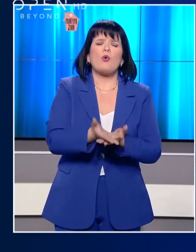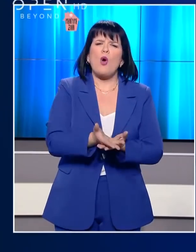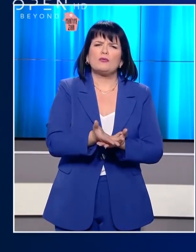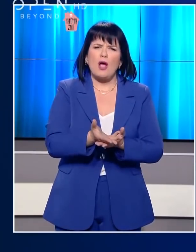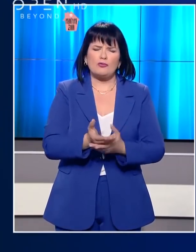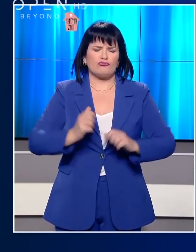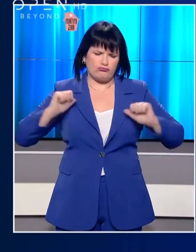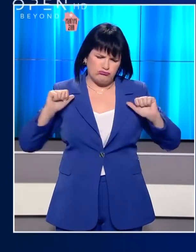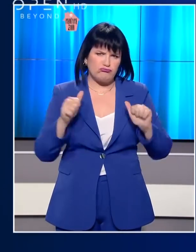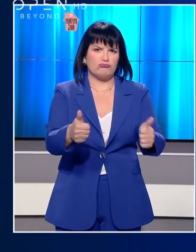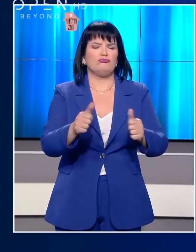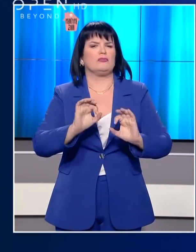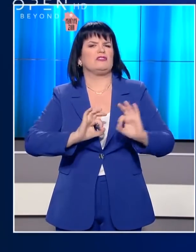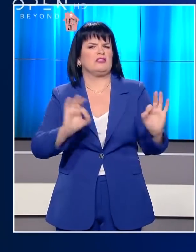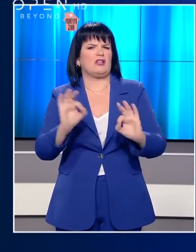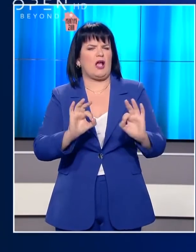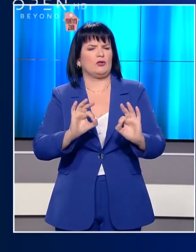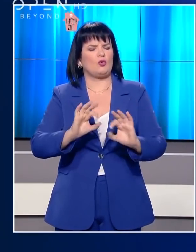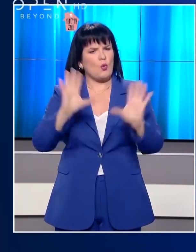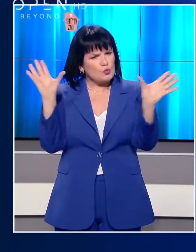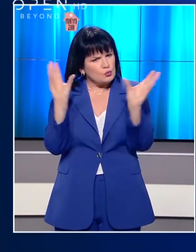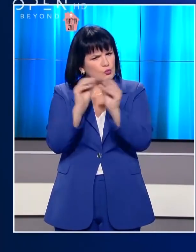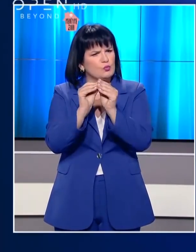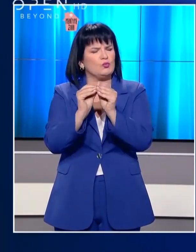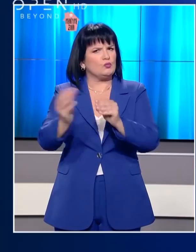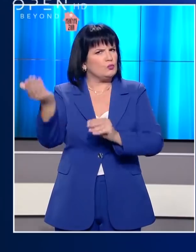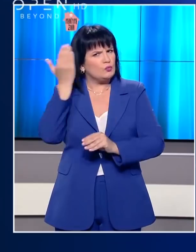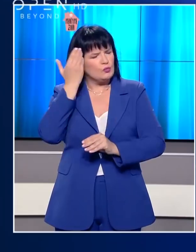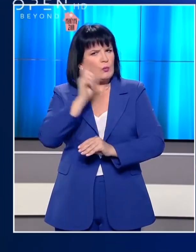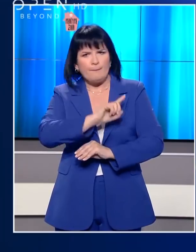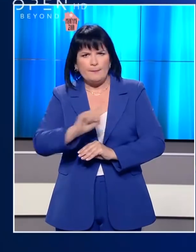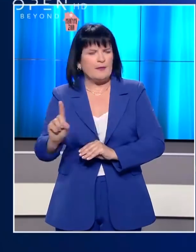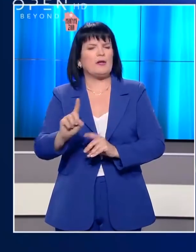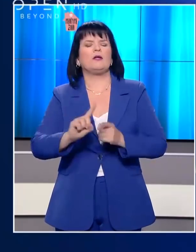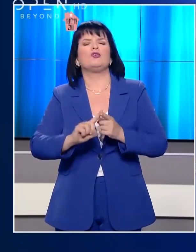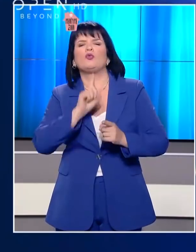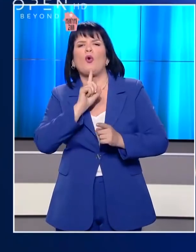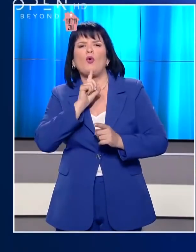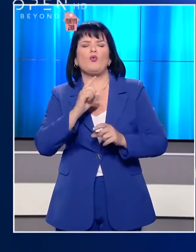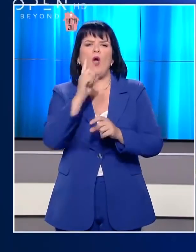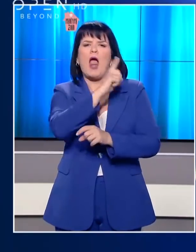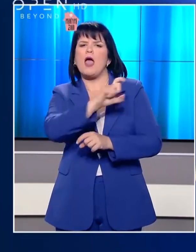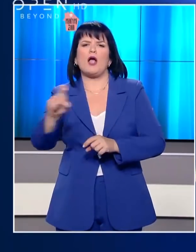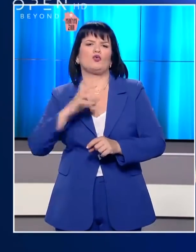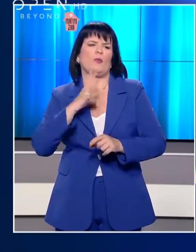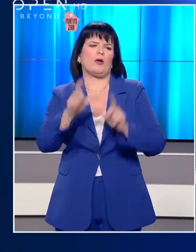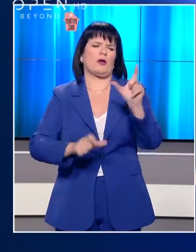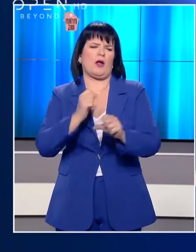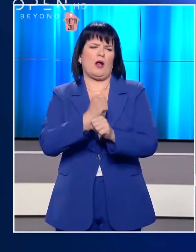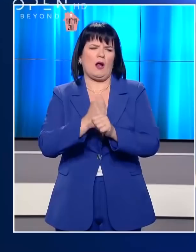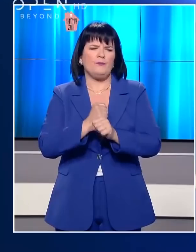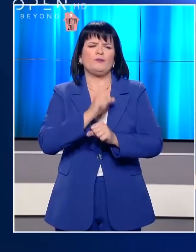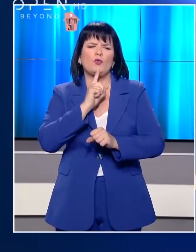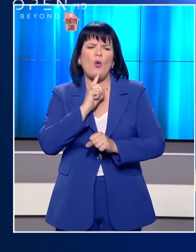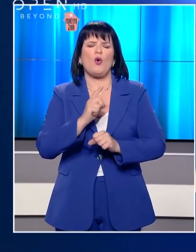χθες, ένα πολύ τολμηρό σχέδιο, κόστολογημένο για να διασώσουμε ένα εκατομμύριο εργαζόμενους. Φτάνοντας στην καρδιά του καλοκαιριού, περιορισμοί έρονται